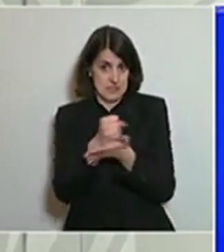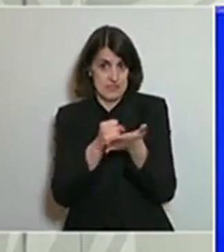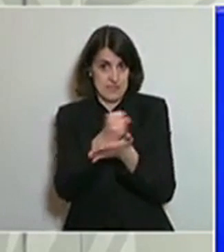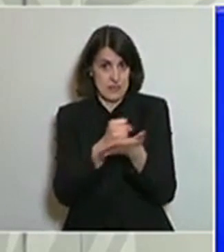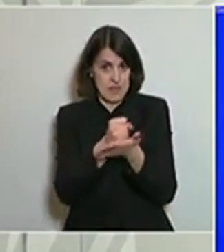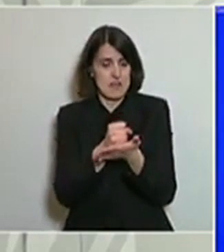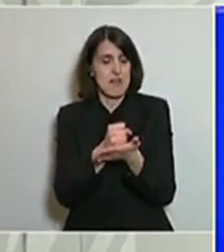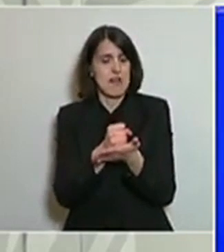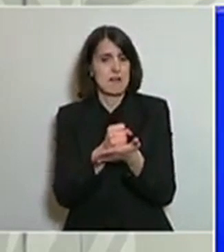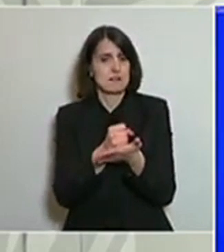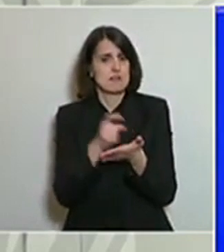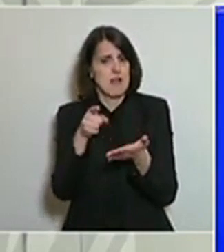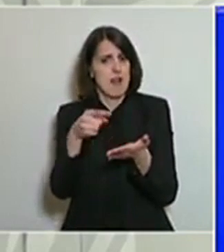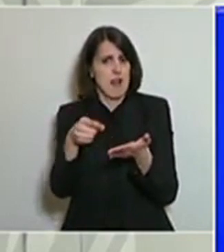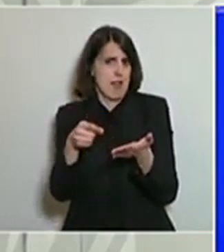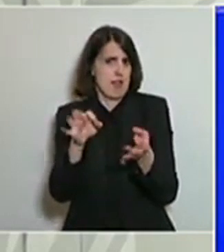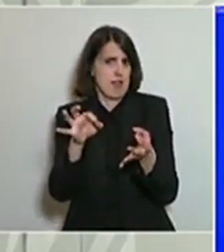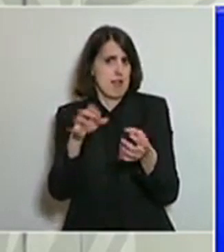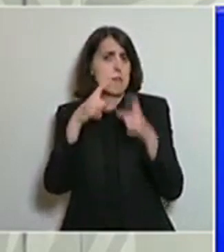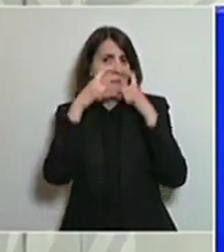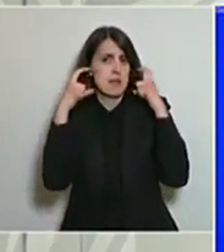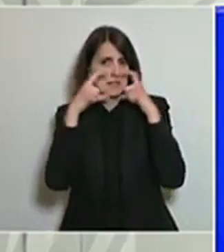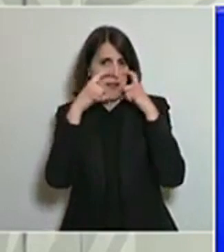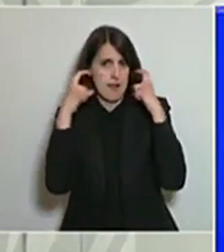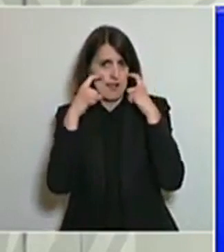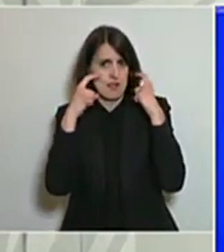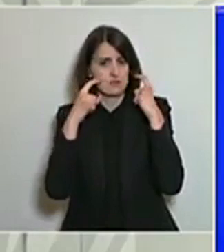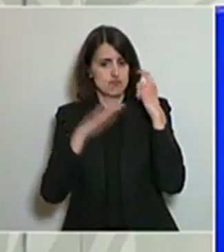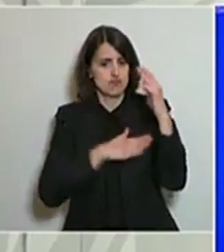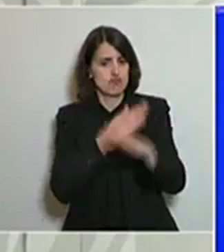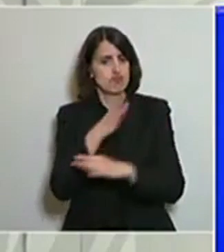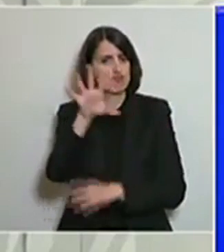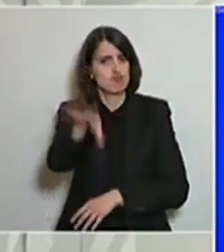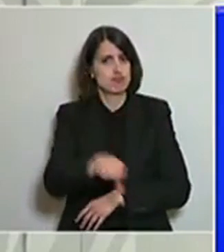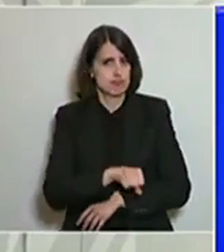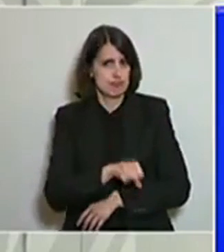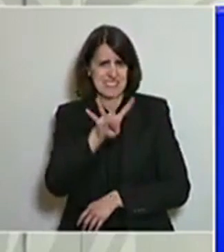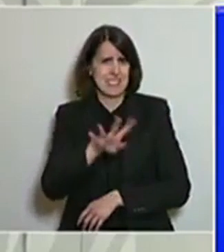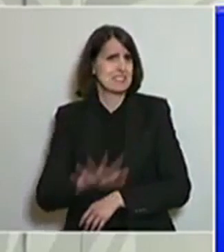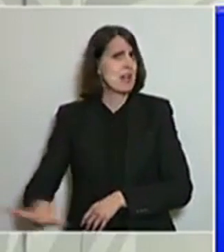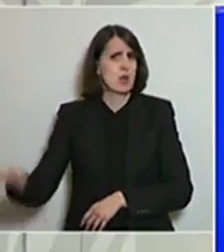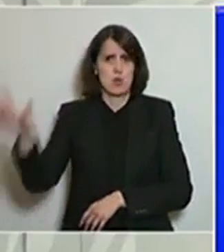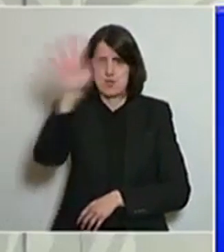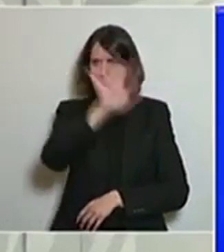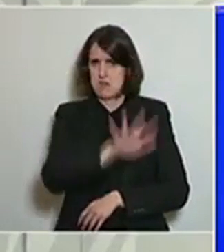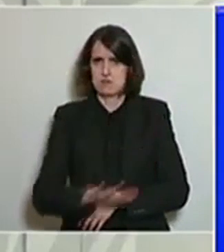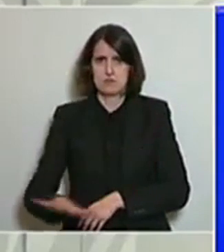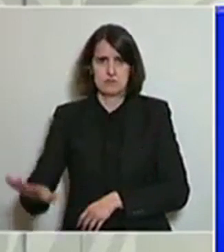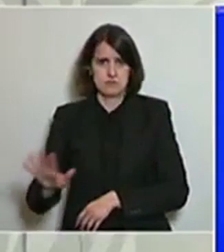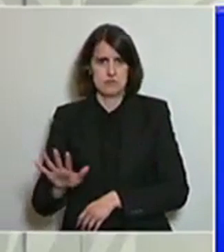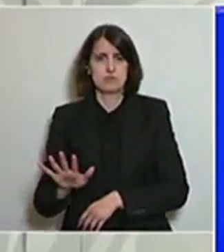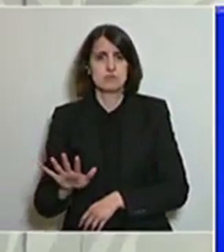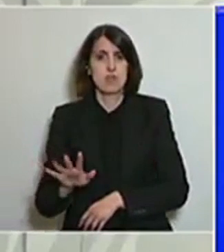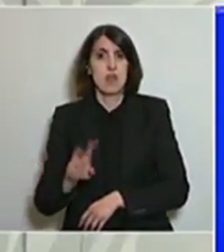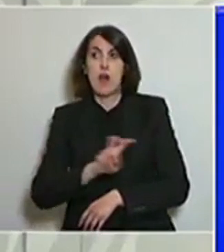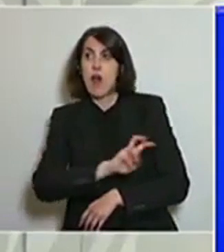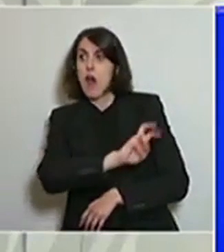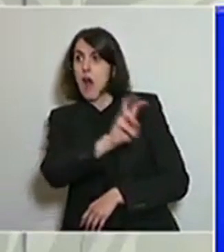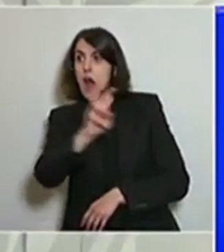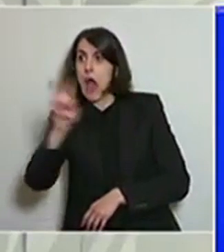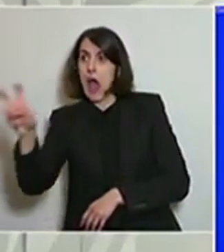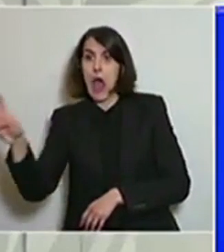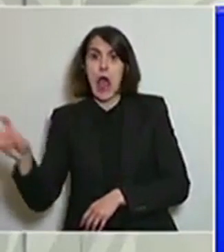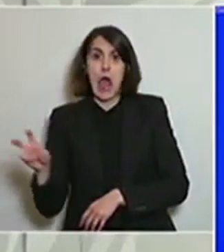disponibles a les oficines de farmàcia de tot el país, i en aquest sentit, si hi ha altres municipis, com el que